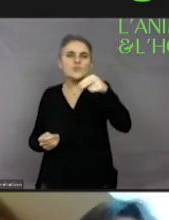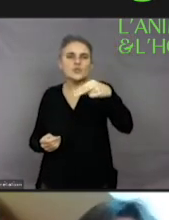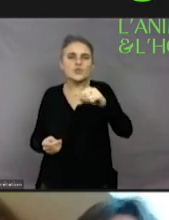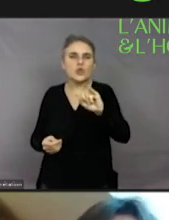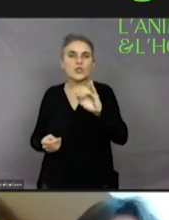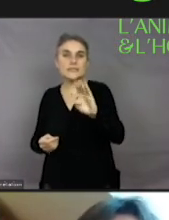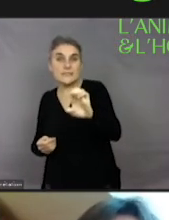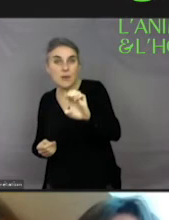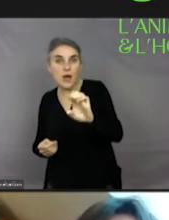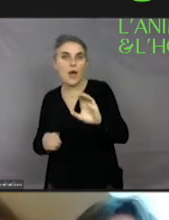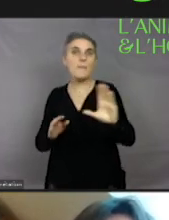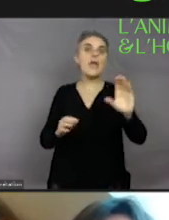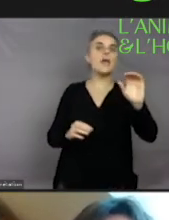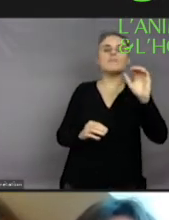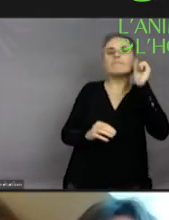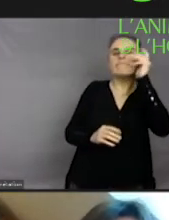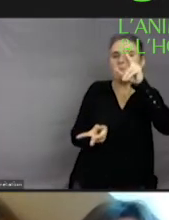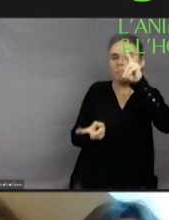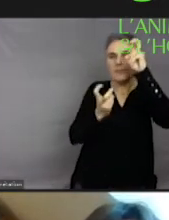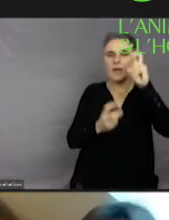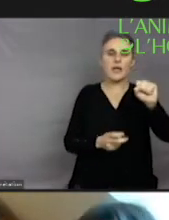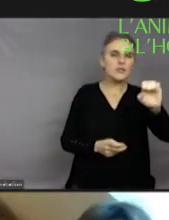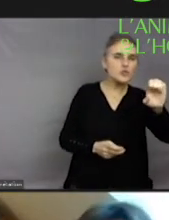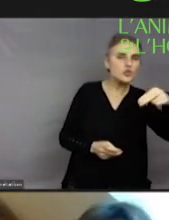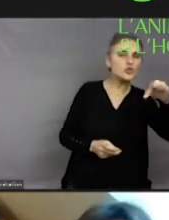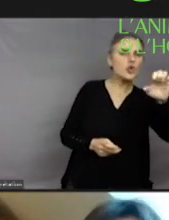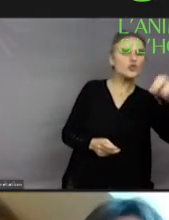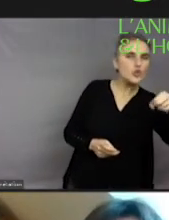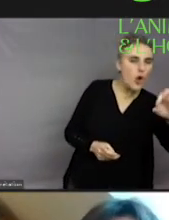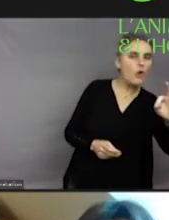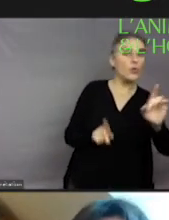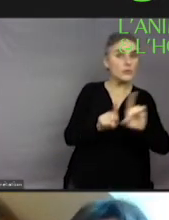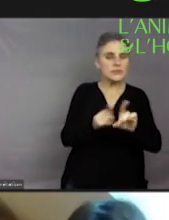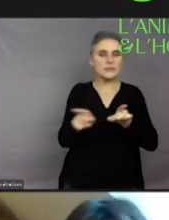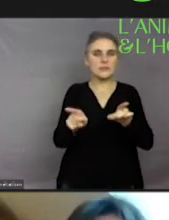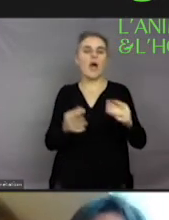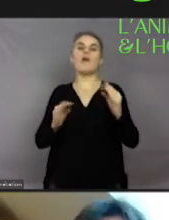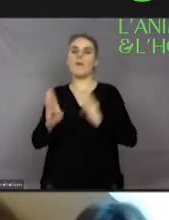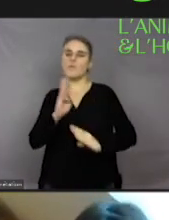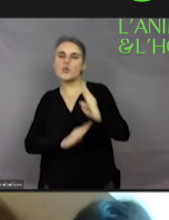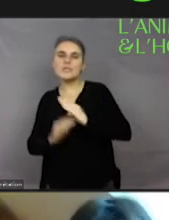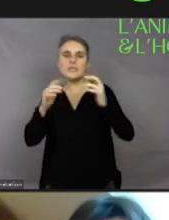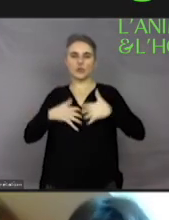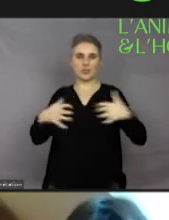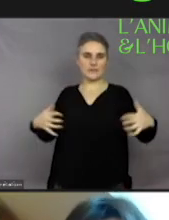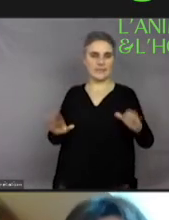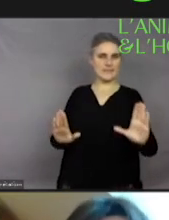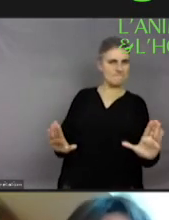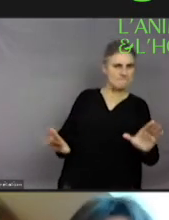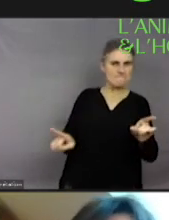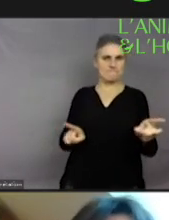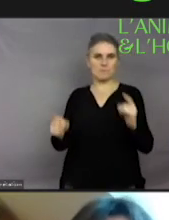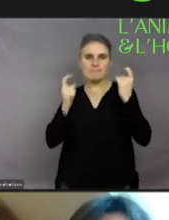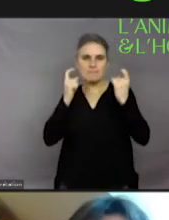les animaux sont sentients. On n'en est pas encore là au niveau biologique et au niveau scientifique, bien sûr, mais on découvre quand même, on en parlera cet après-midi sur les